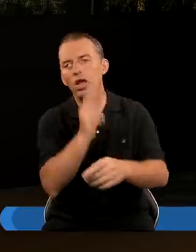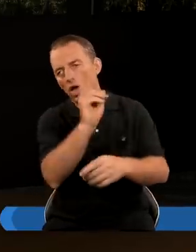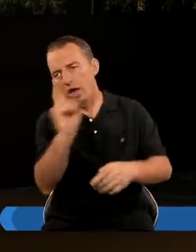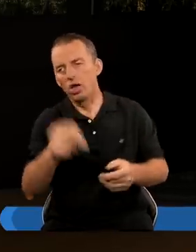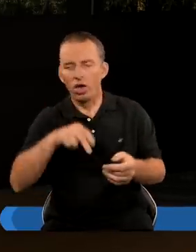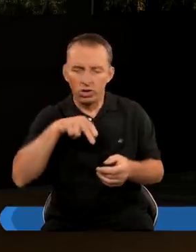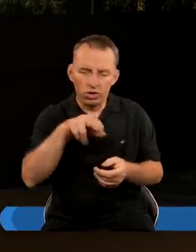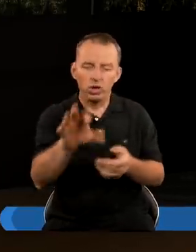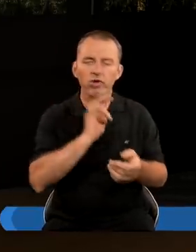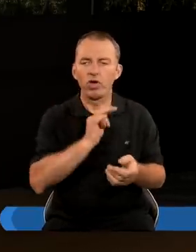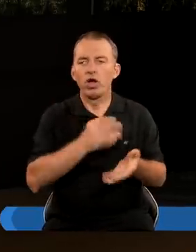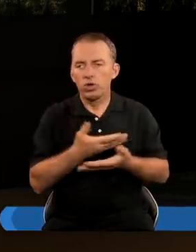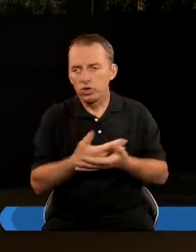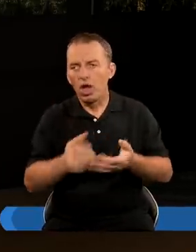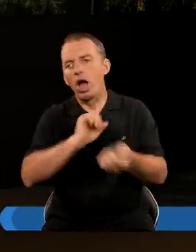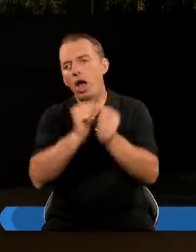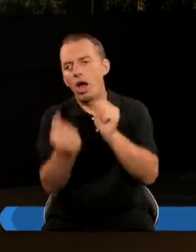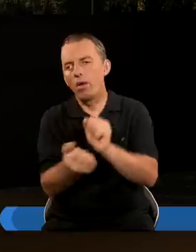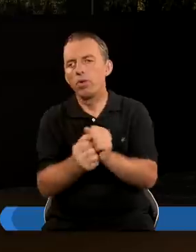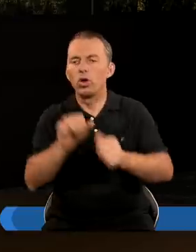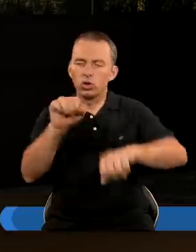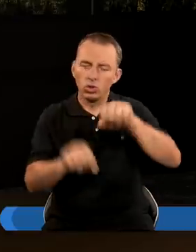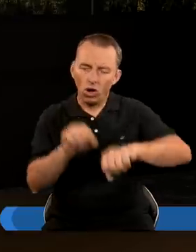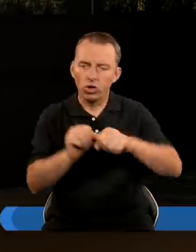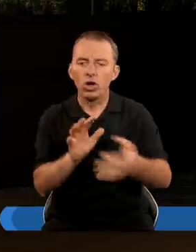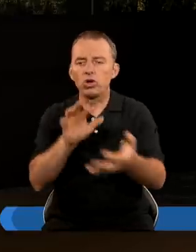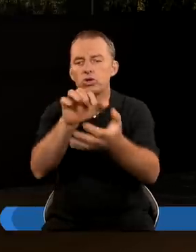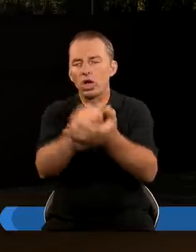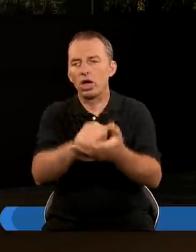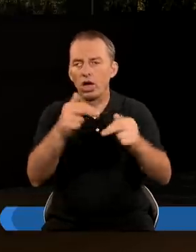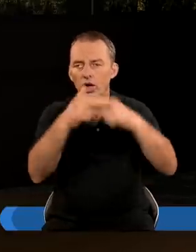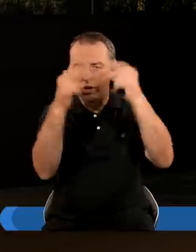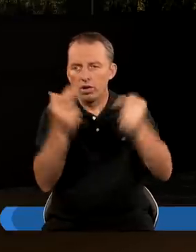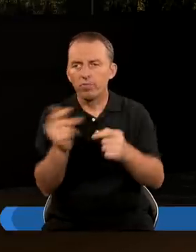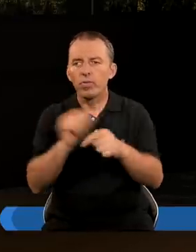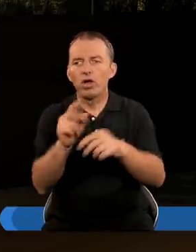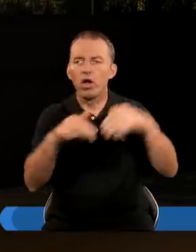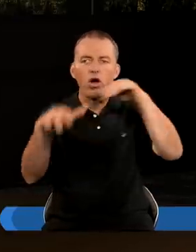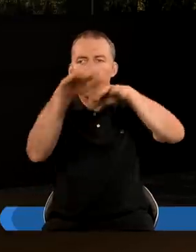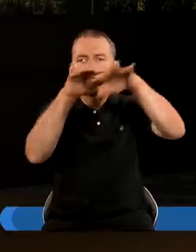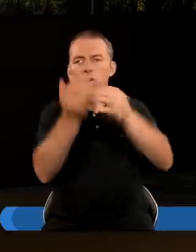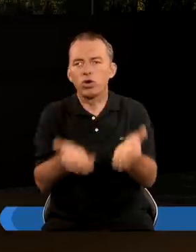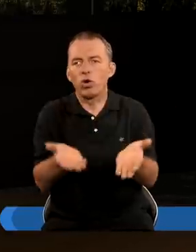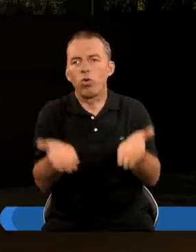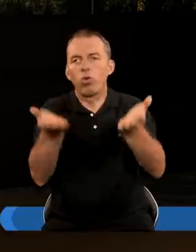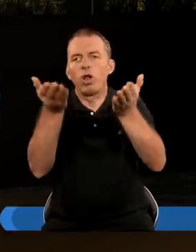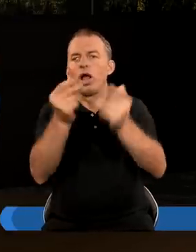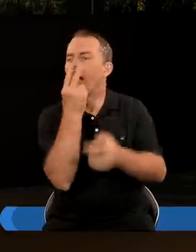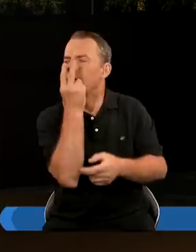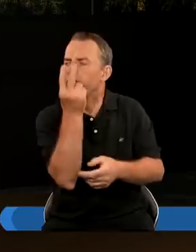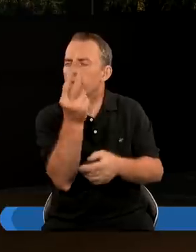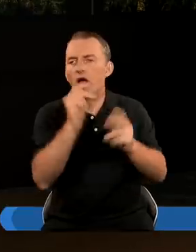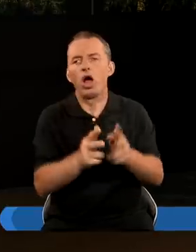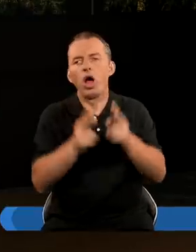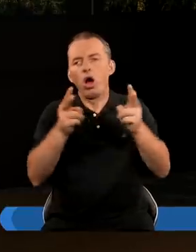Niech każdy idzie do swojej ziemi Albowiem sąd nad nim dosięga nieba I aż w obłoki się wznosi Czyli